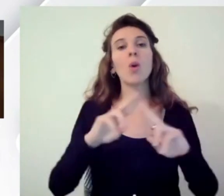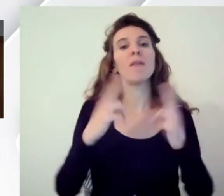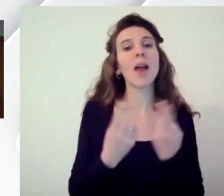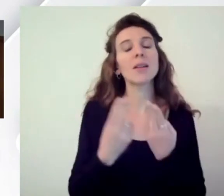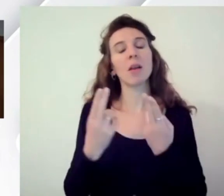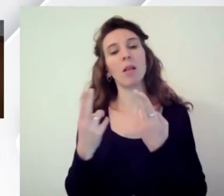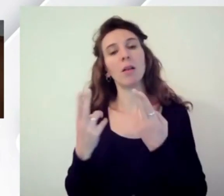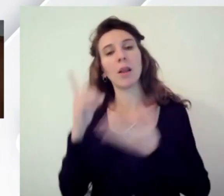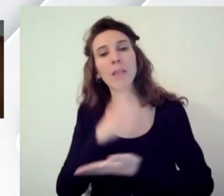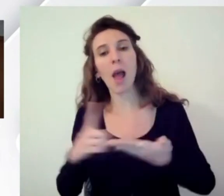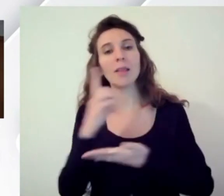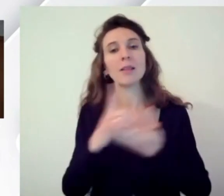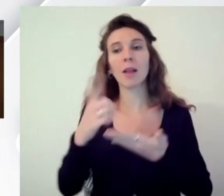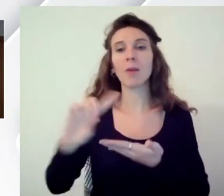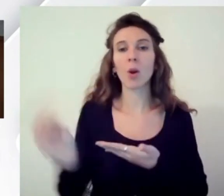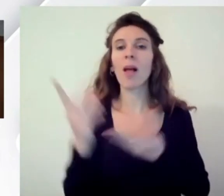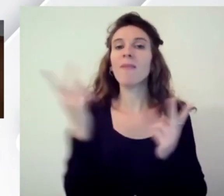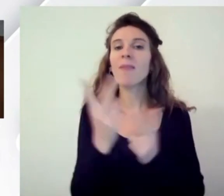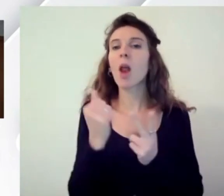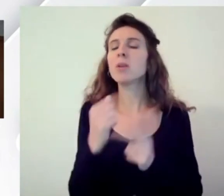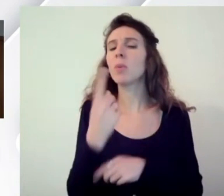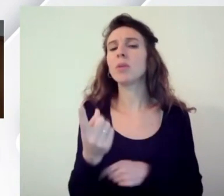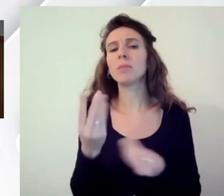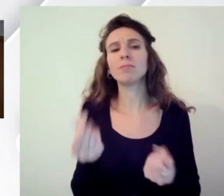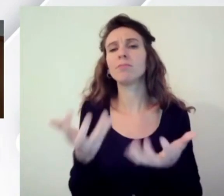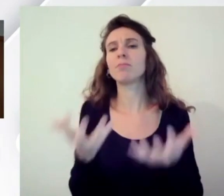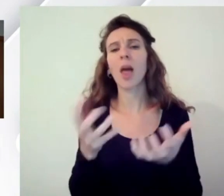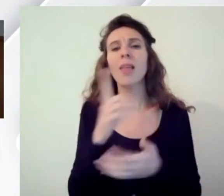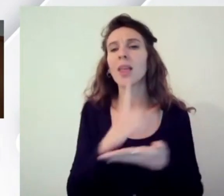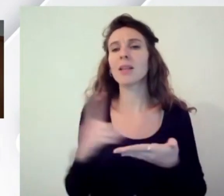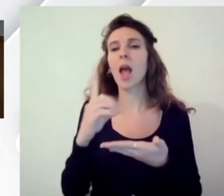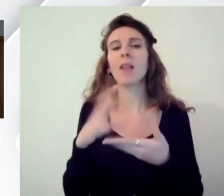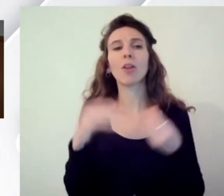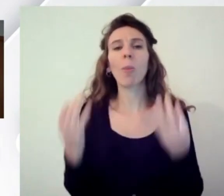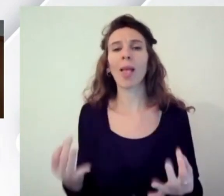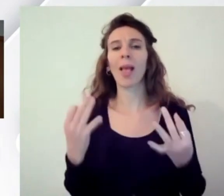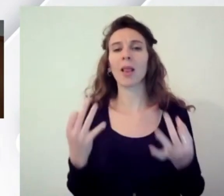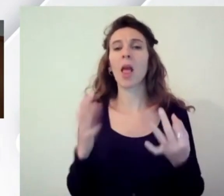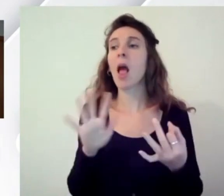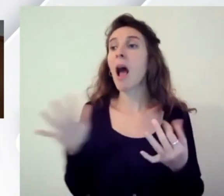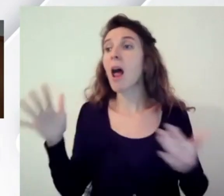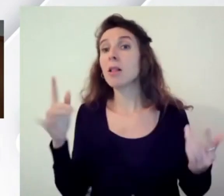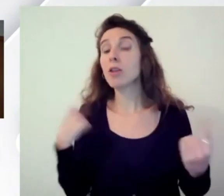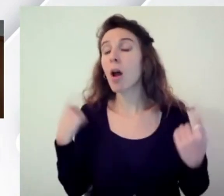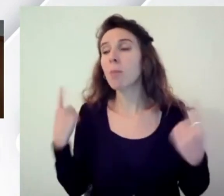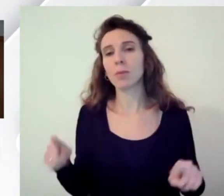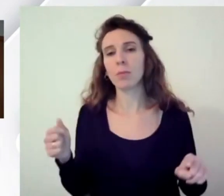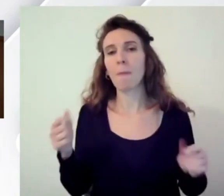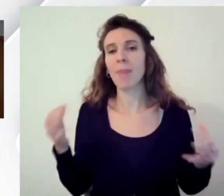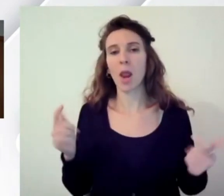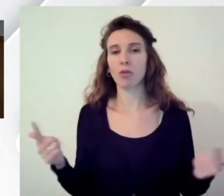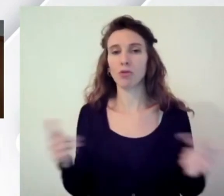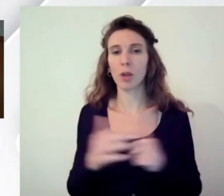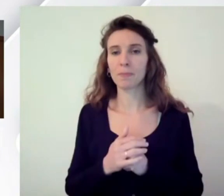beh quello è solo design oggi è il design fatto bene tutto il resto non lo è queste cose dobbiamo cominciare a dircele sennò rimane che